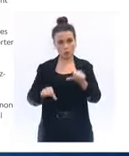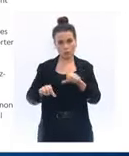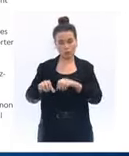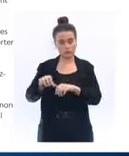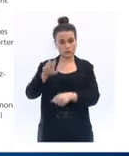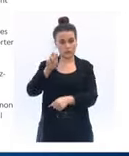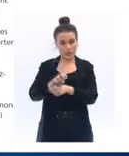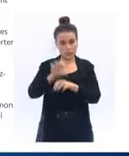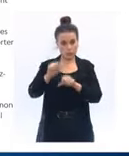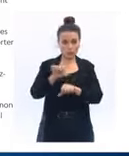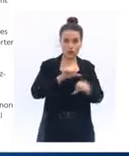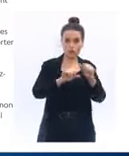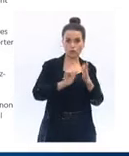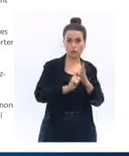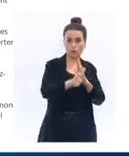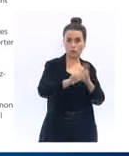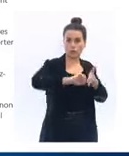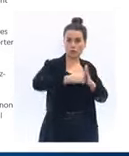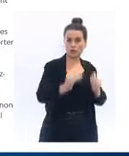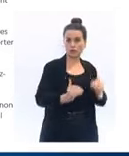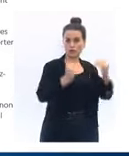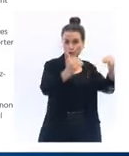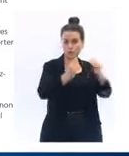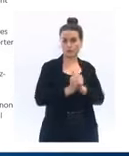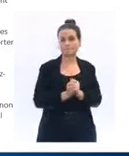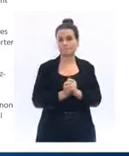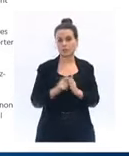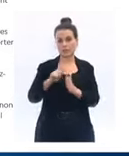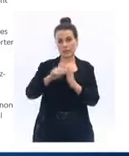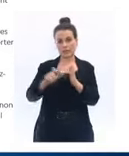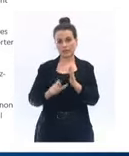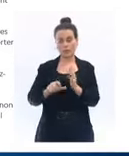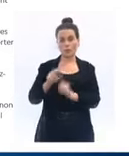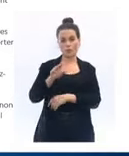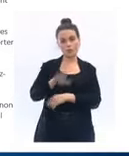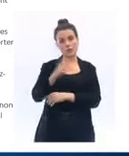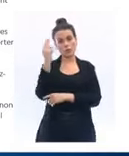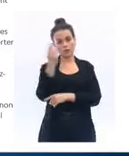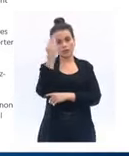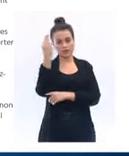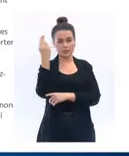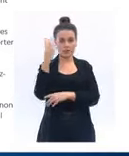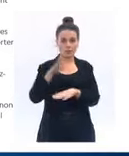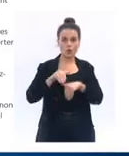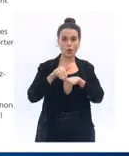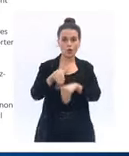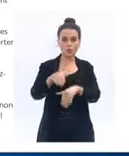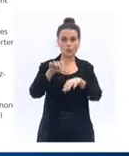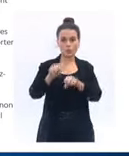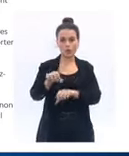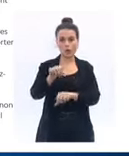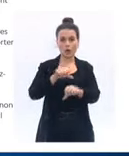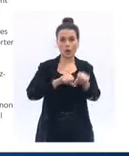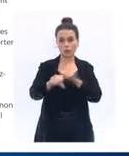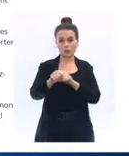protocole renforcé. Les restaurants universitaires pourront continuer à fonctionner, mais uniquement pour des repas à